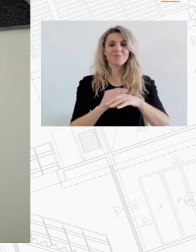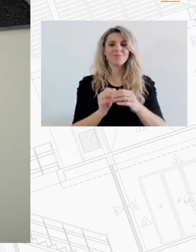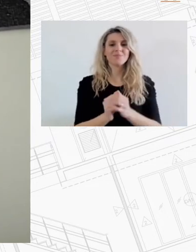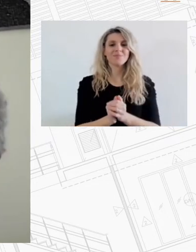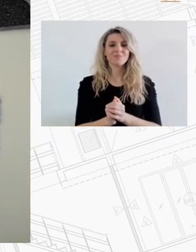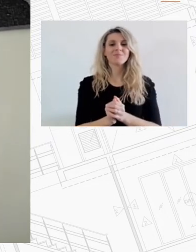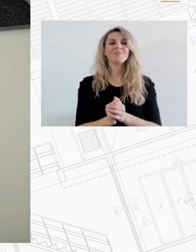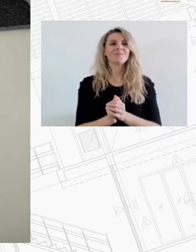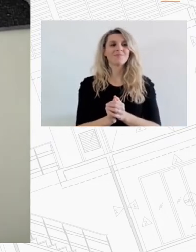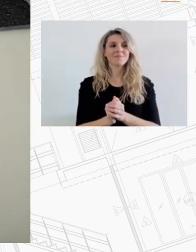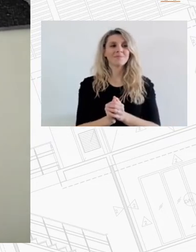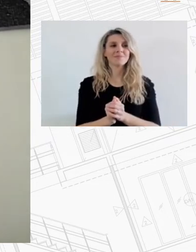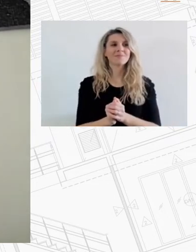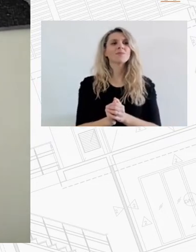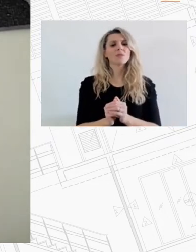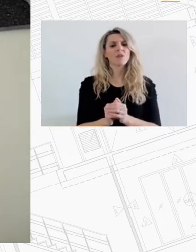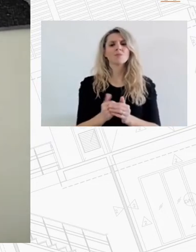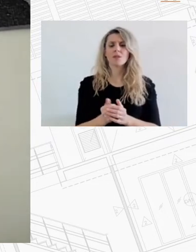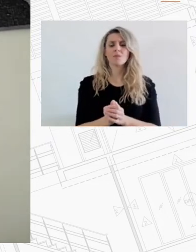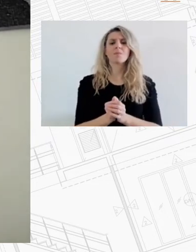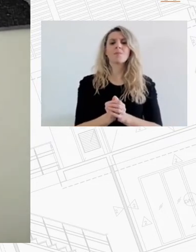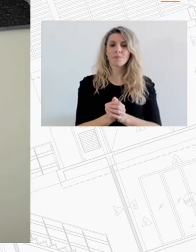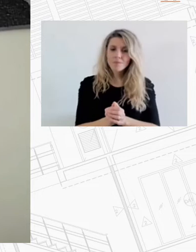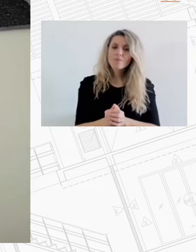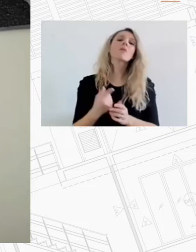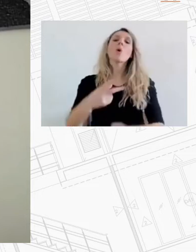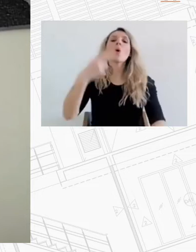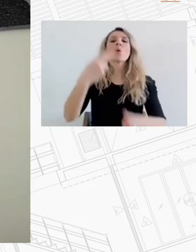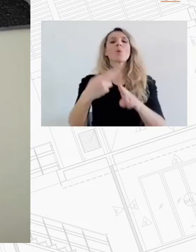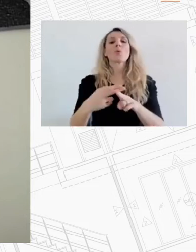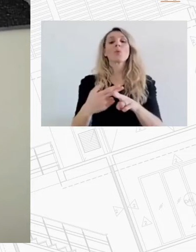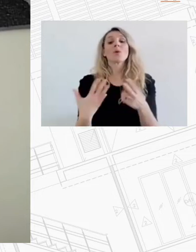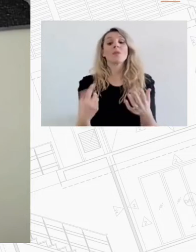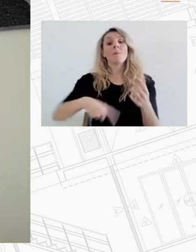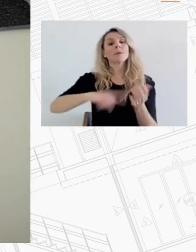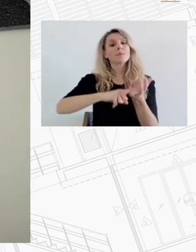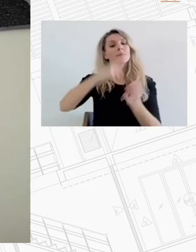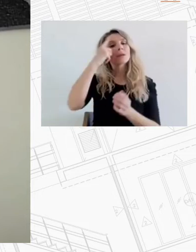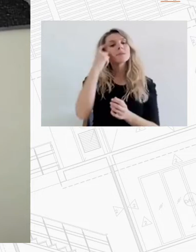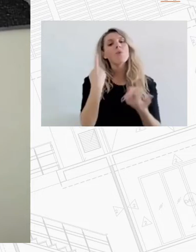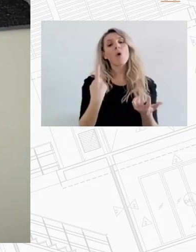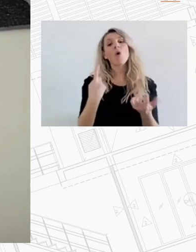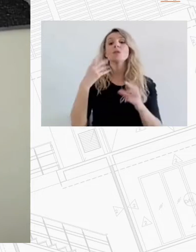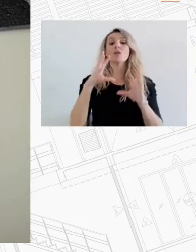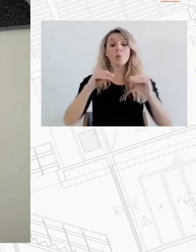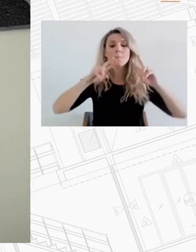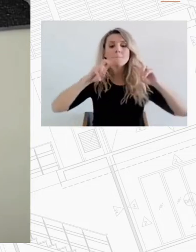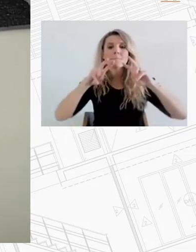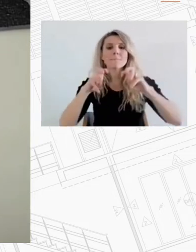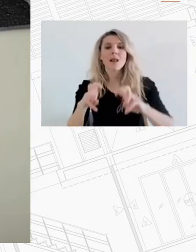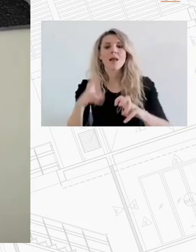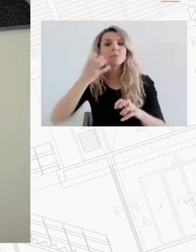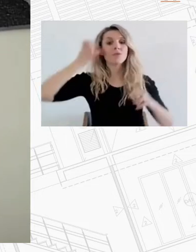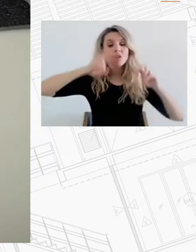Συγγνώμη Στο πνεύμα αυτό είναι κρίσιμο να γνωρίζουμε μέσα από επιστημονικές μελέτες ποιες είναι οι ανάγκες των τοπικών